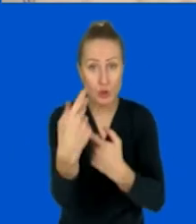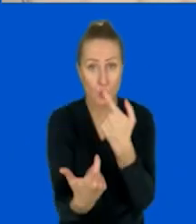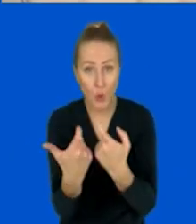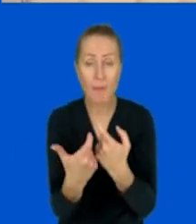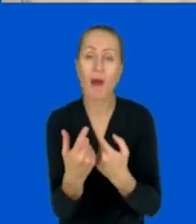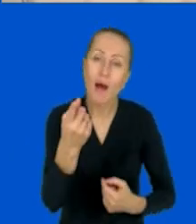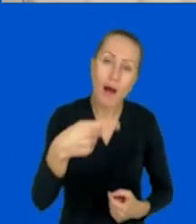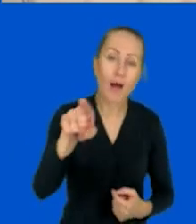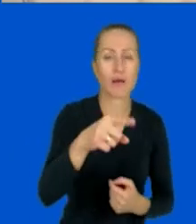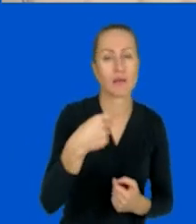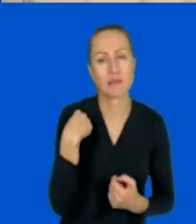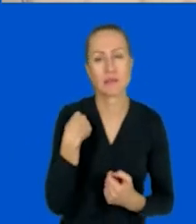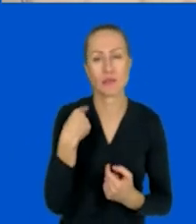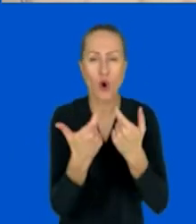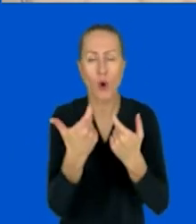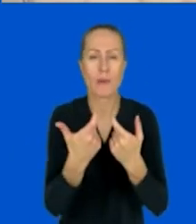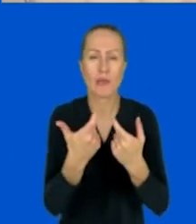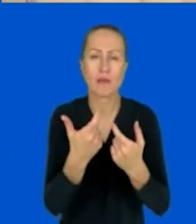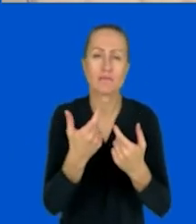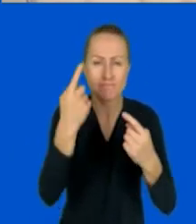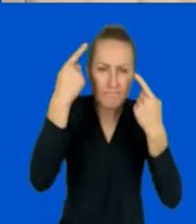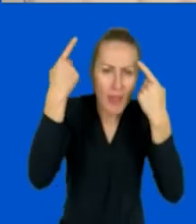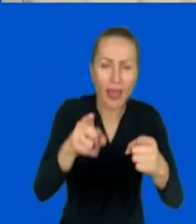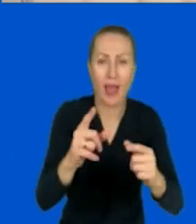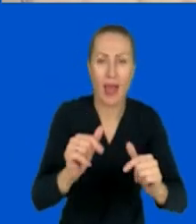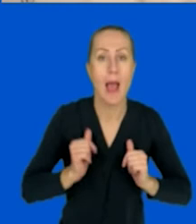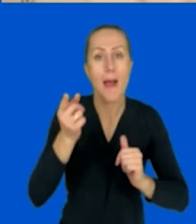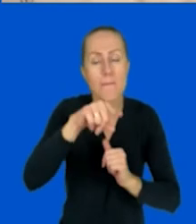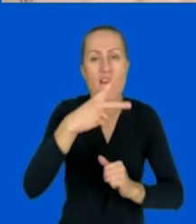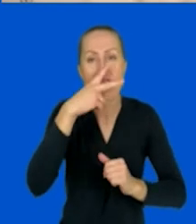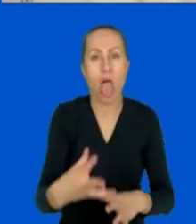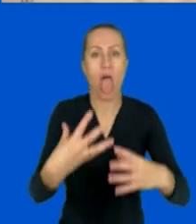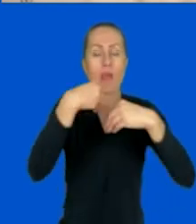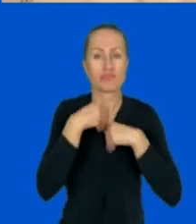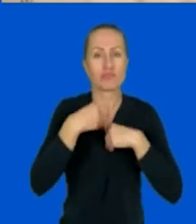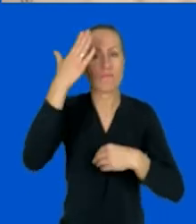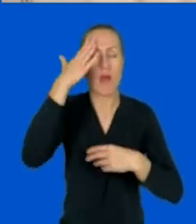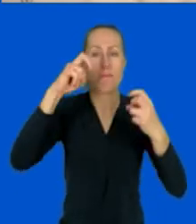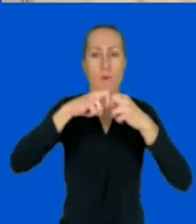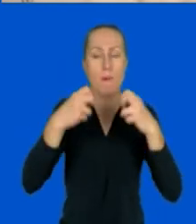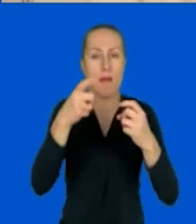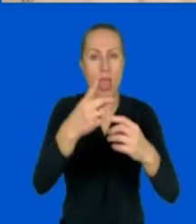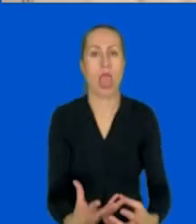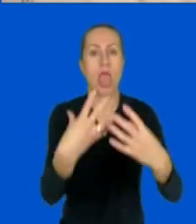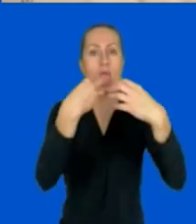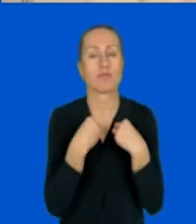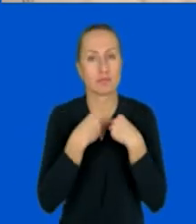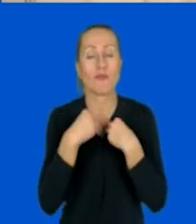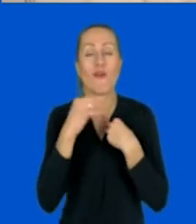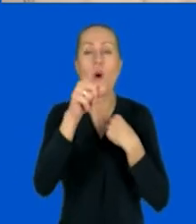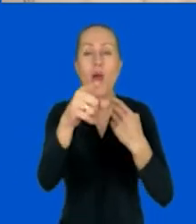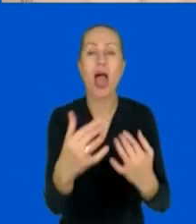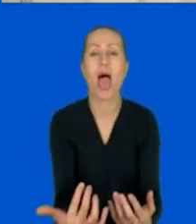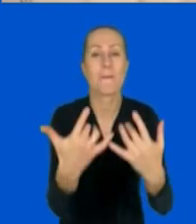postawić ich w sytuacji, w której sami na sobie odczują wagę problemu. Chodzi o to, żeby włączyli empatię, żeby